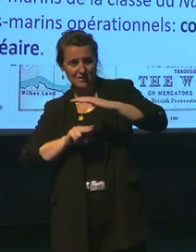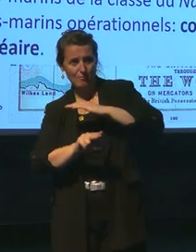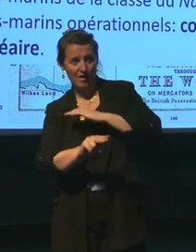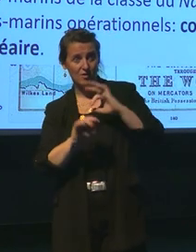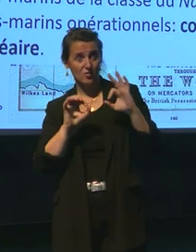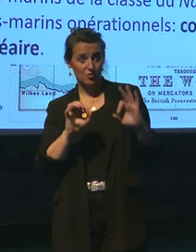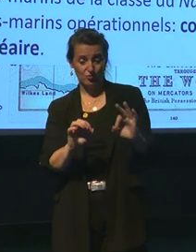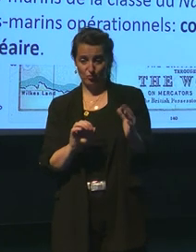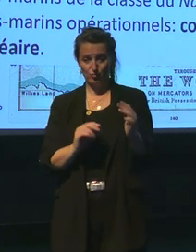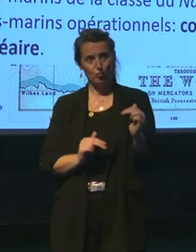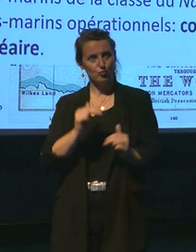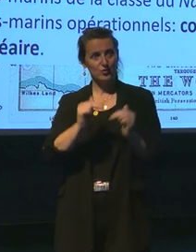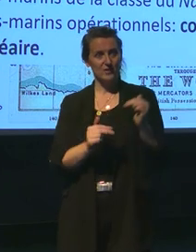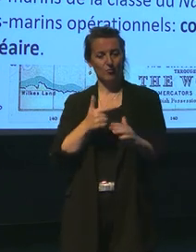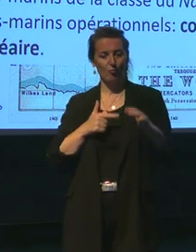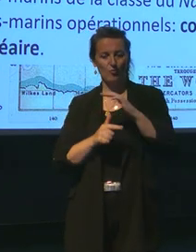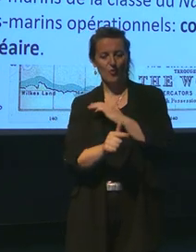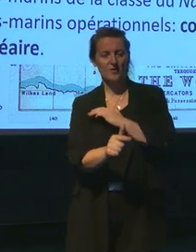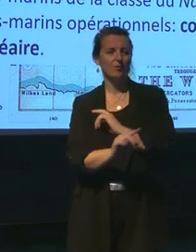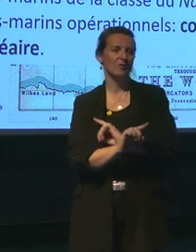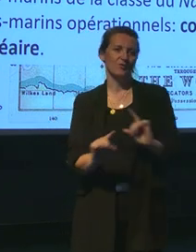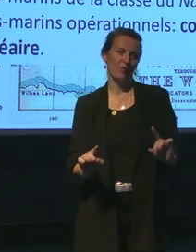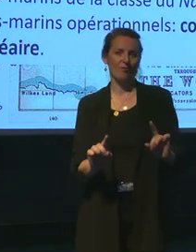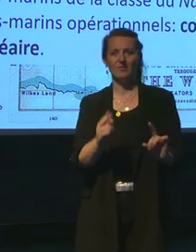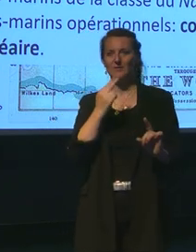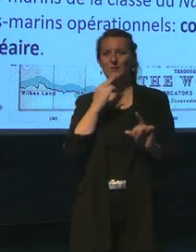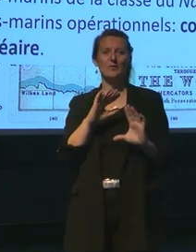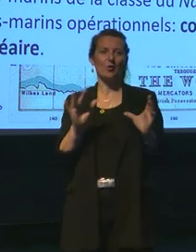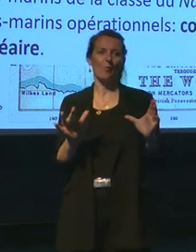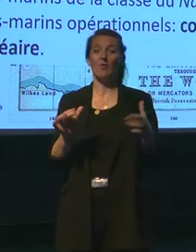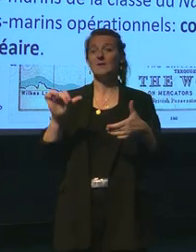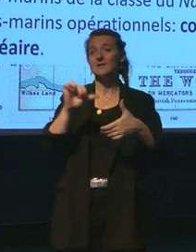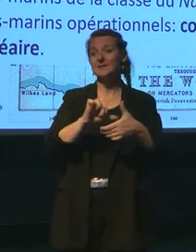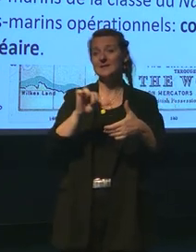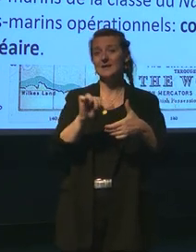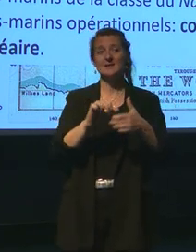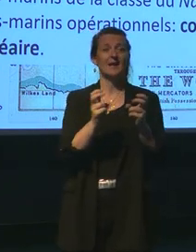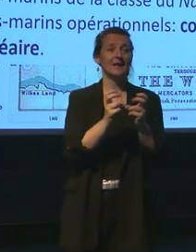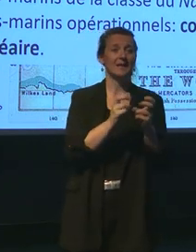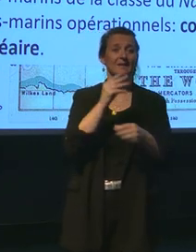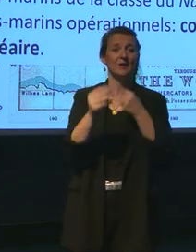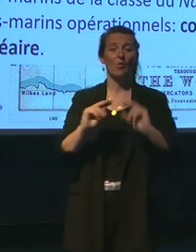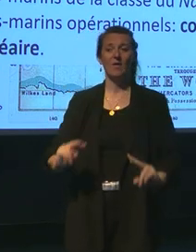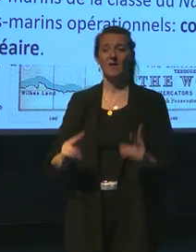Vous savez, des sous-marins opérationnels fonctionnent comme diesel électrique et à l'énergie ou à l'énergie du cœur.